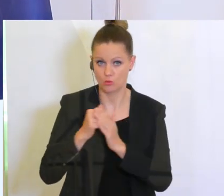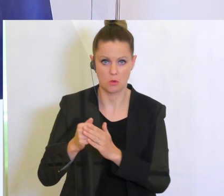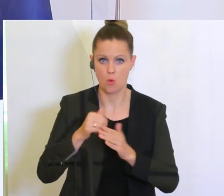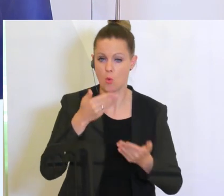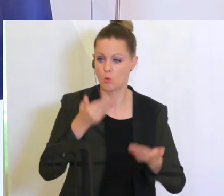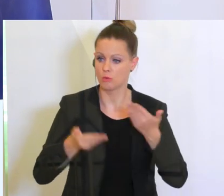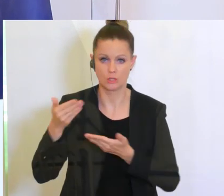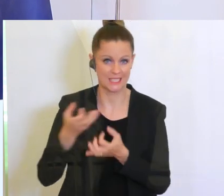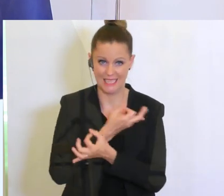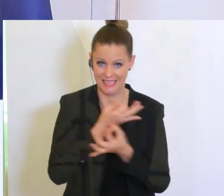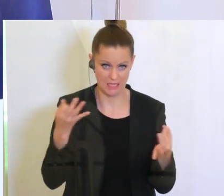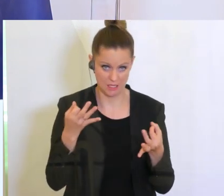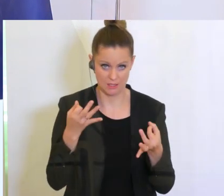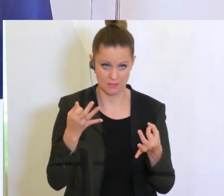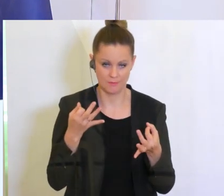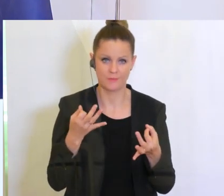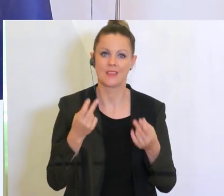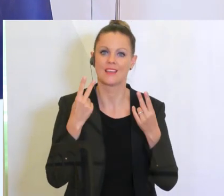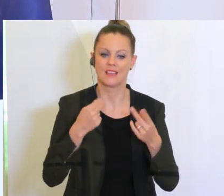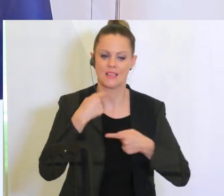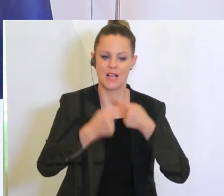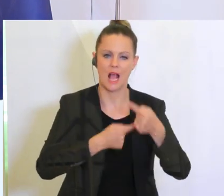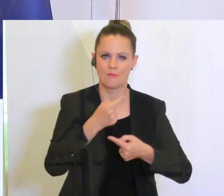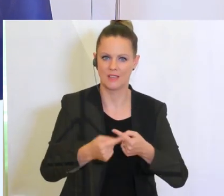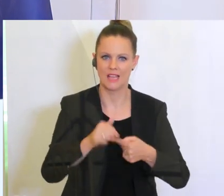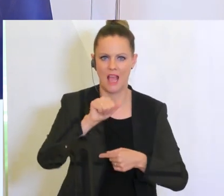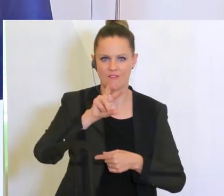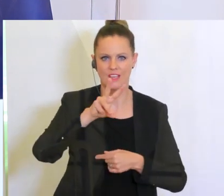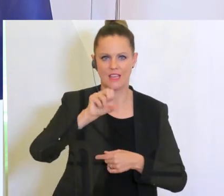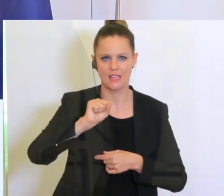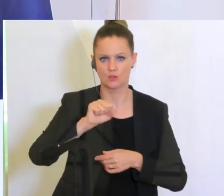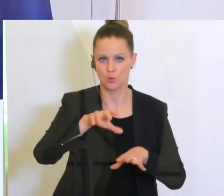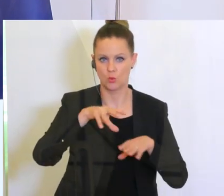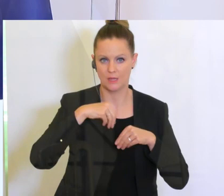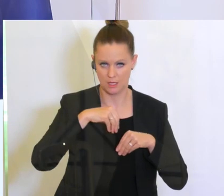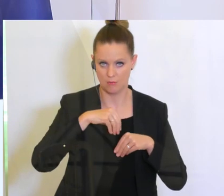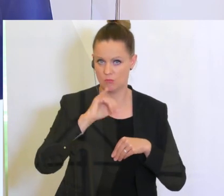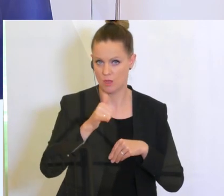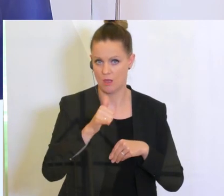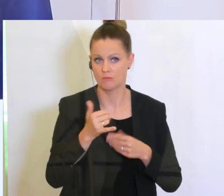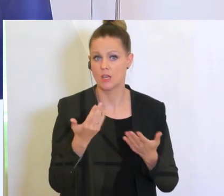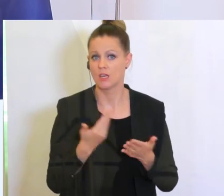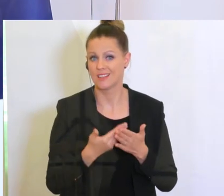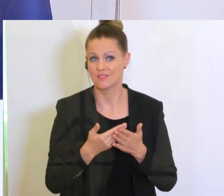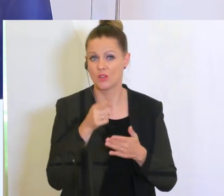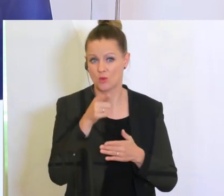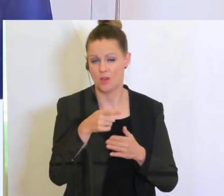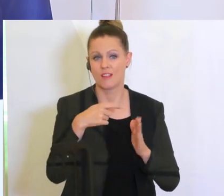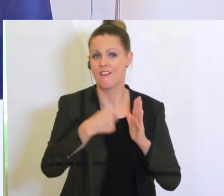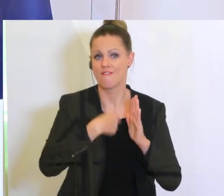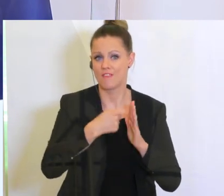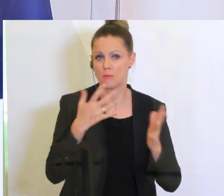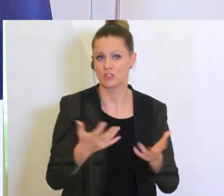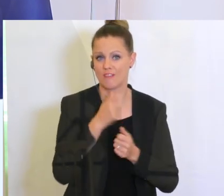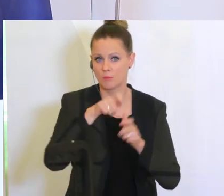Unterscheidung. Wichtig ist, die Abwicklung erfolgt über die AWS und dort wenden sich auch die Filmschaffenden